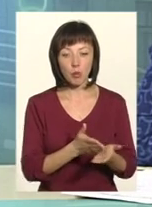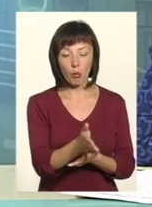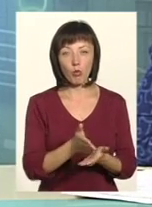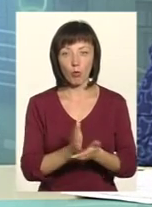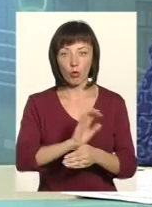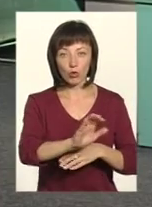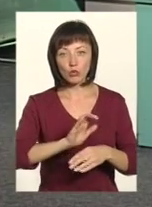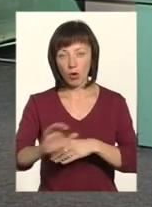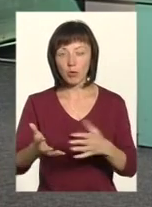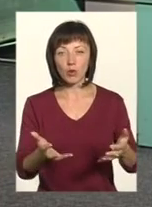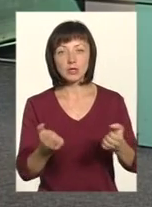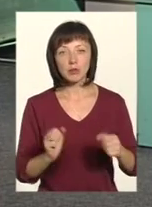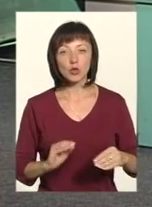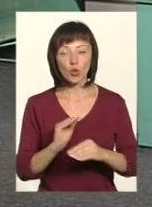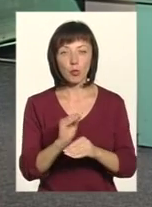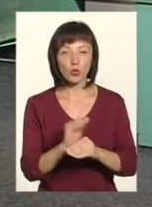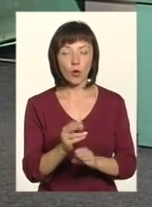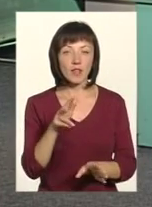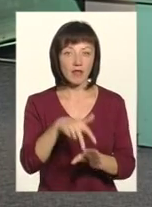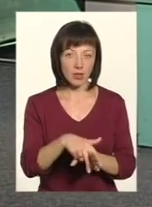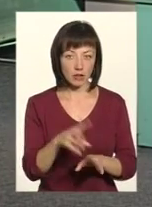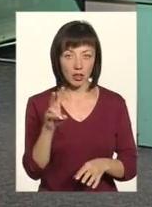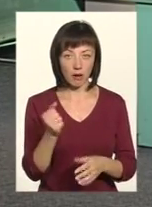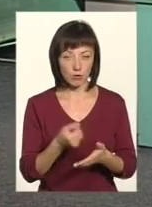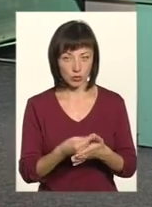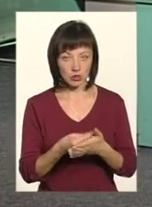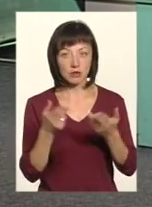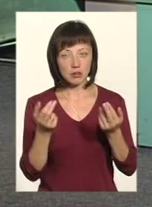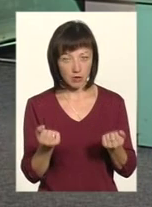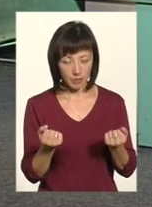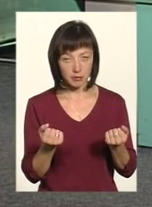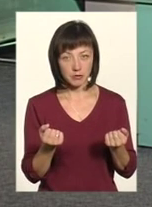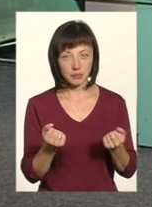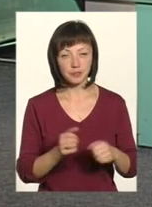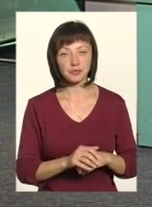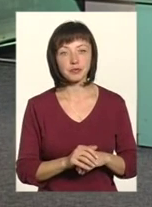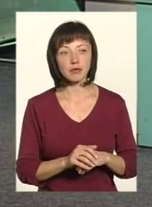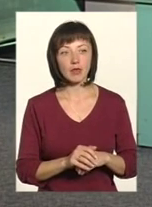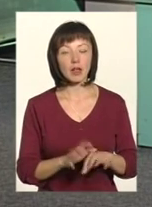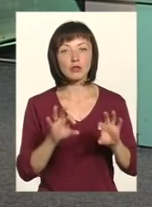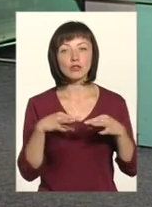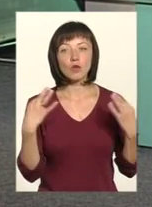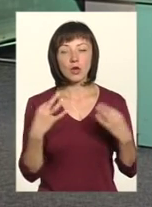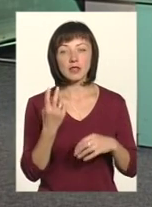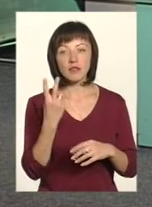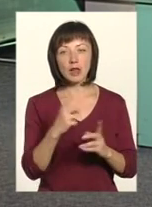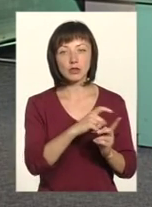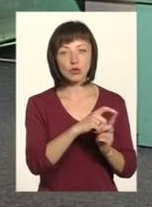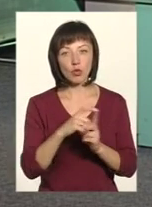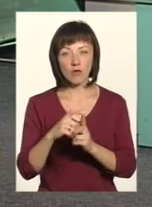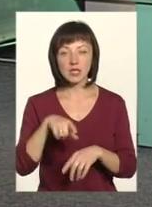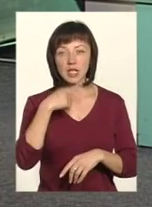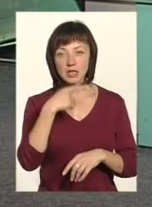отримали і додаткове навантаження на бюджет. Так же ж? Дозвольте два слова